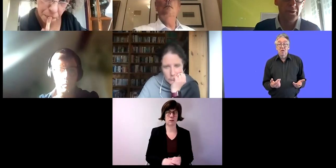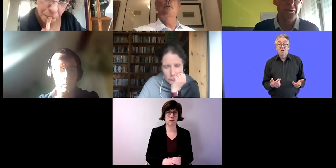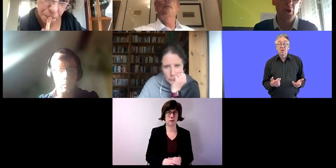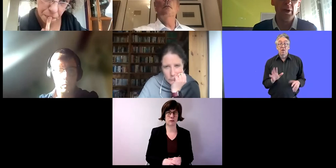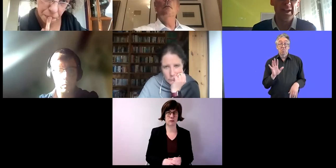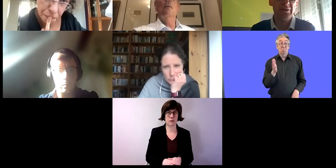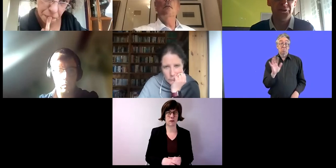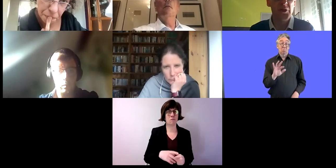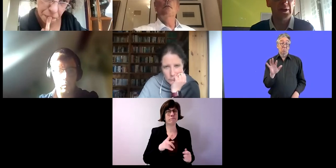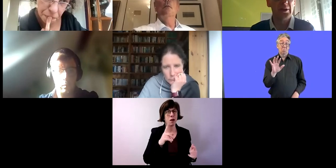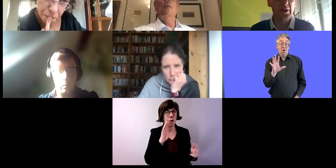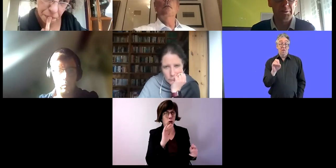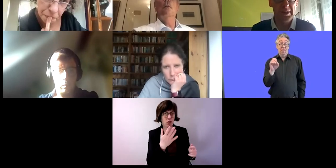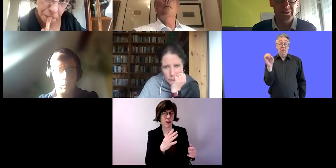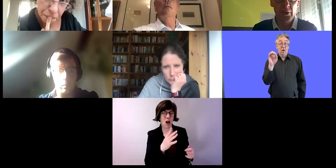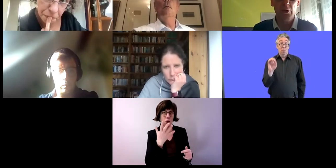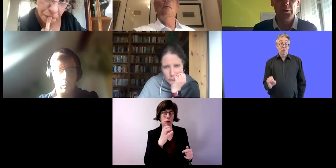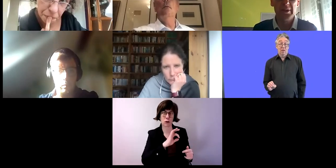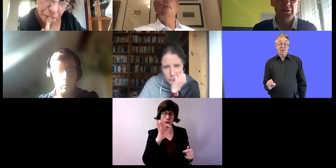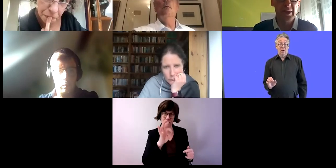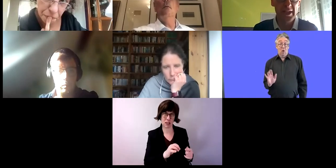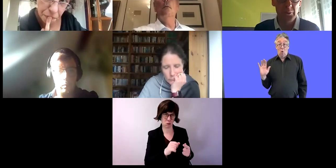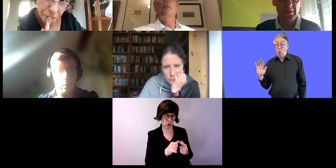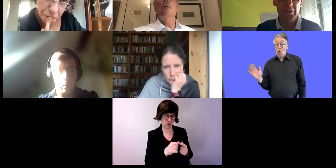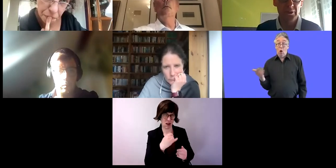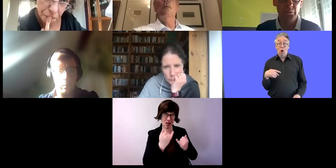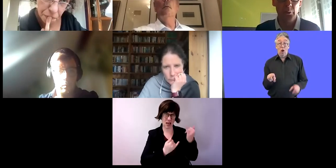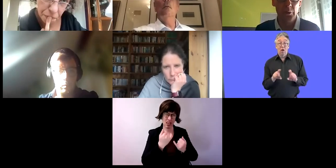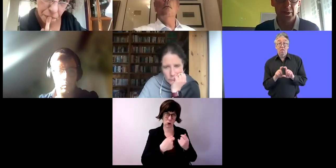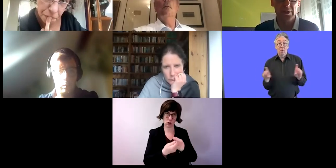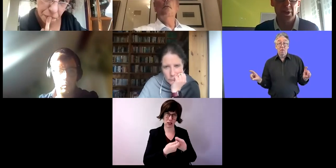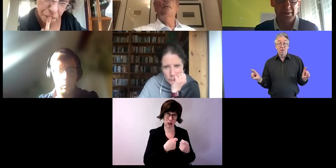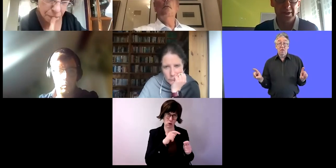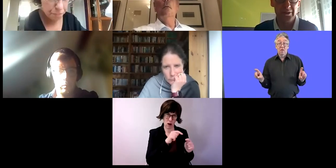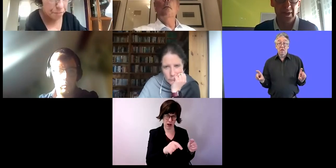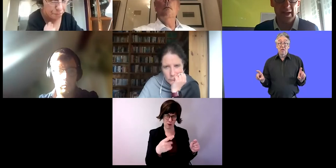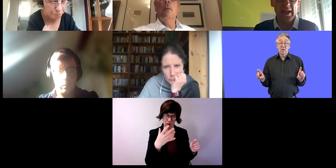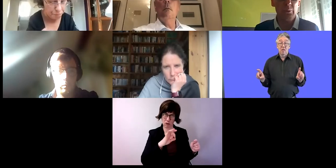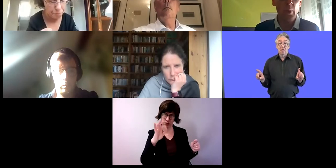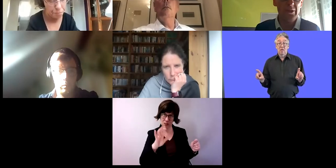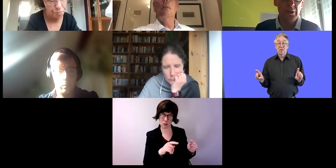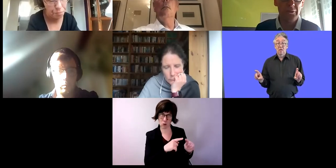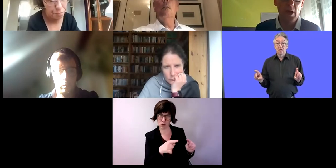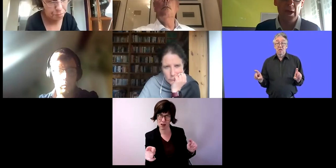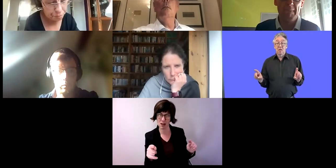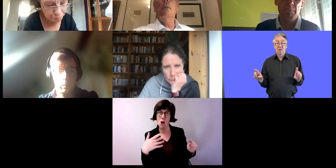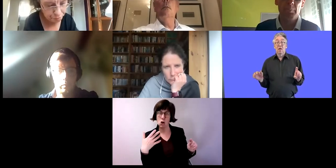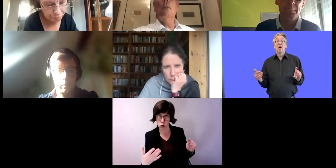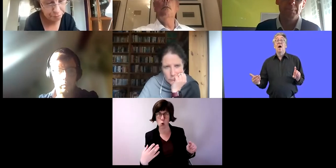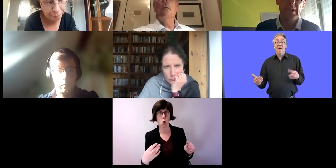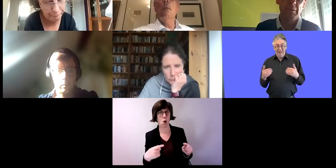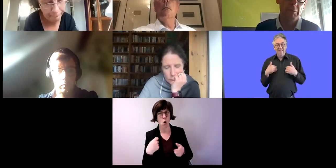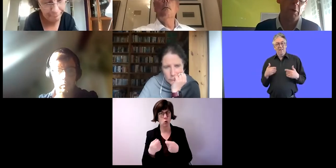dass etwa 50 Prozent aller Industrieunternehmen mit solchen Custom-Work